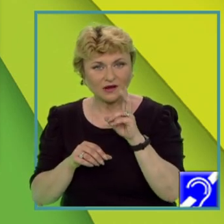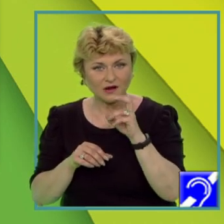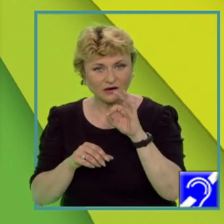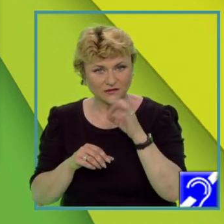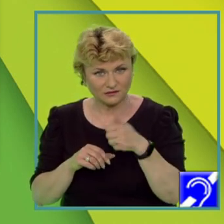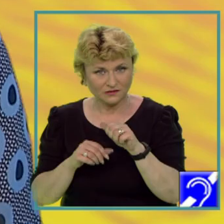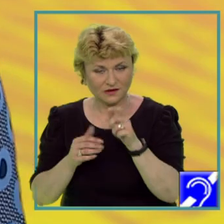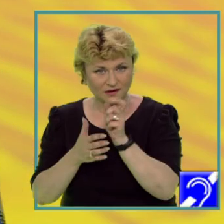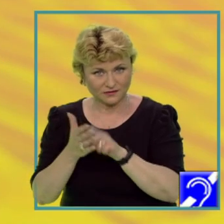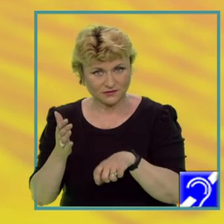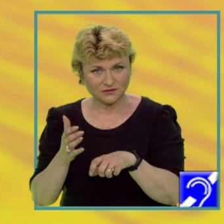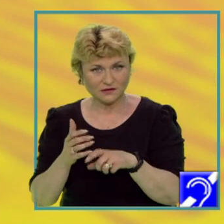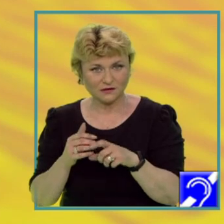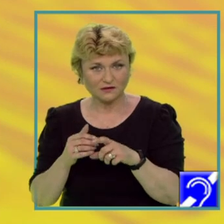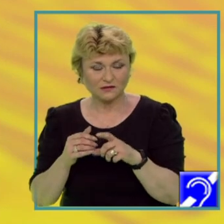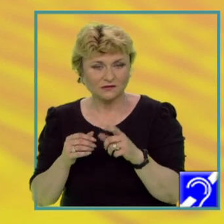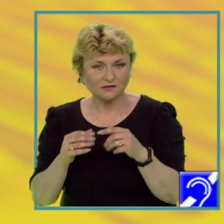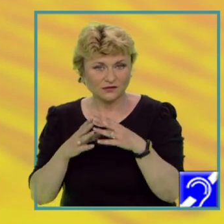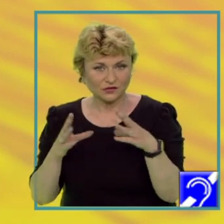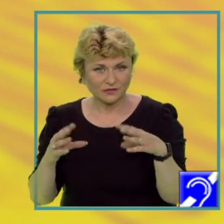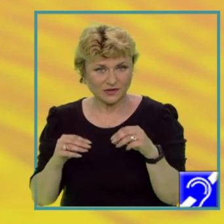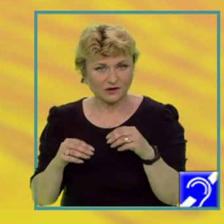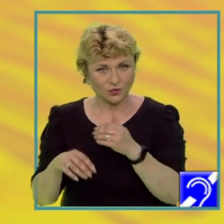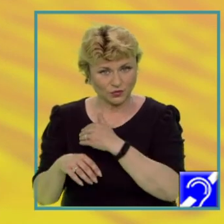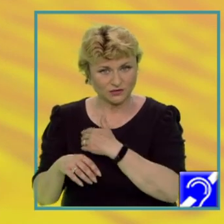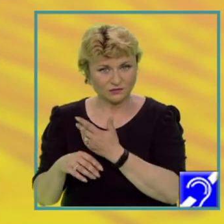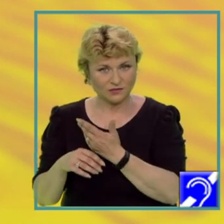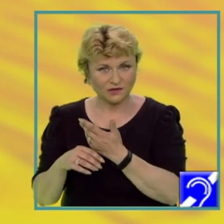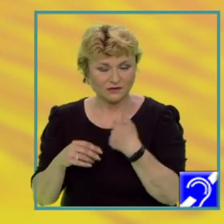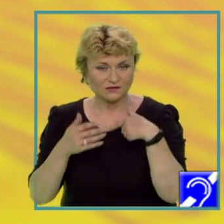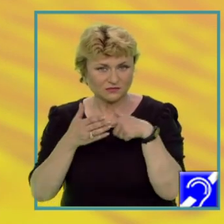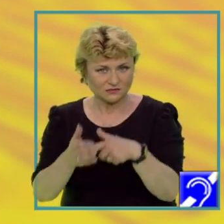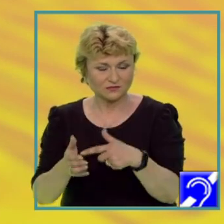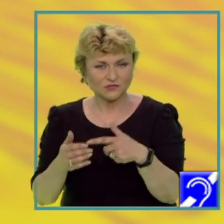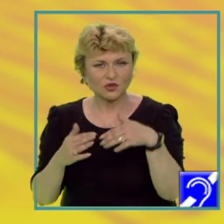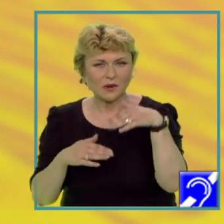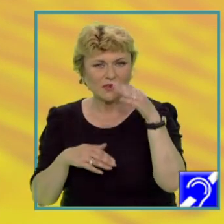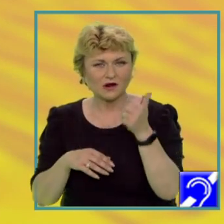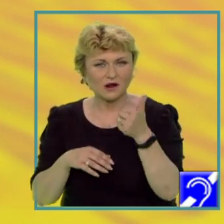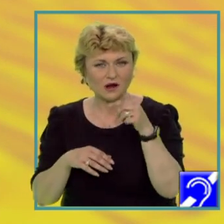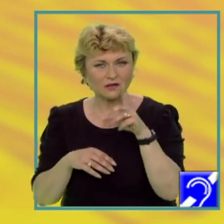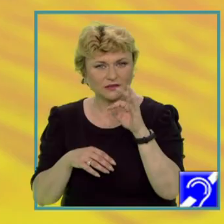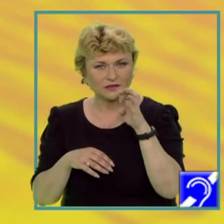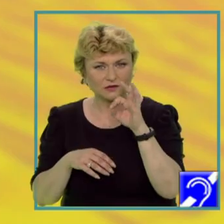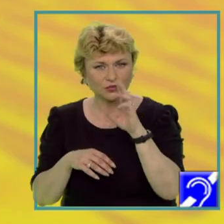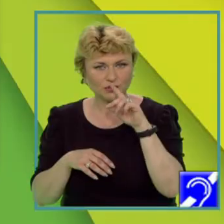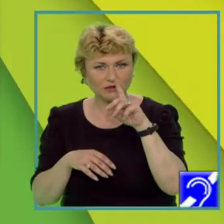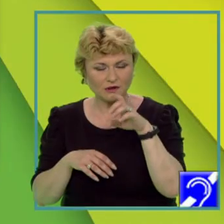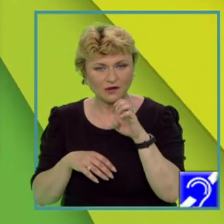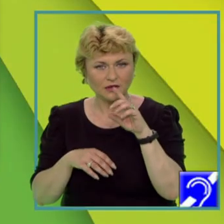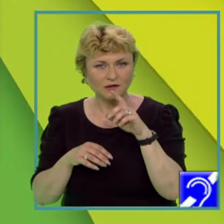lecția țările vecine României că Munții Matra reprezintă cea mai mare altitudine de pe teritoriul Ungariei.